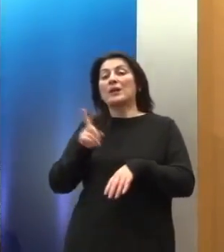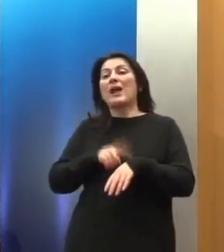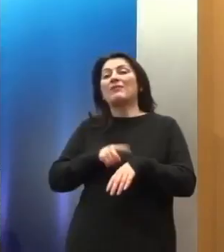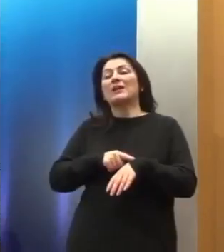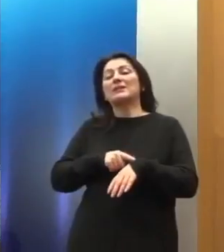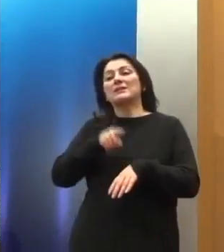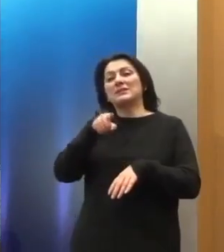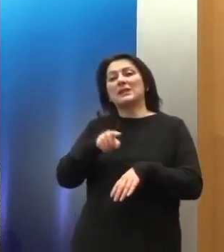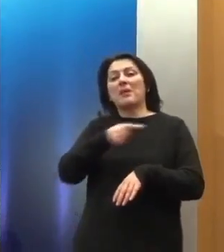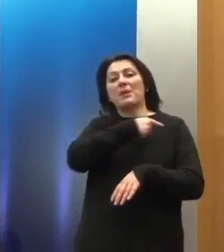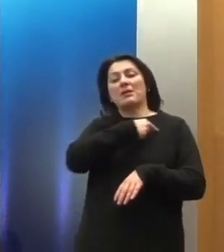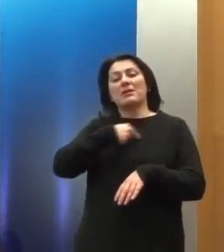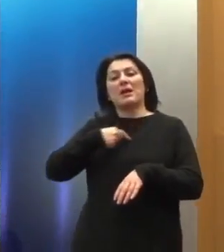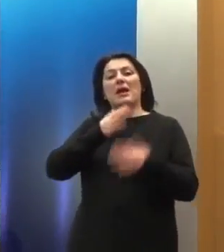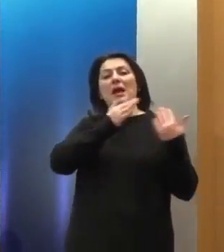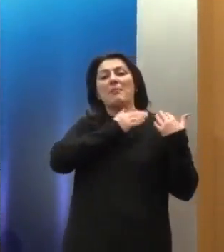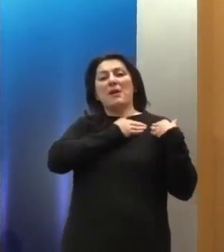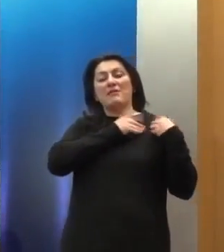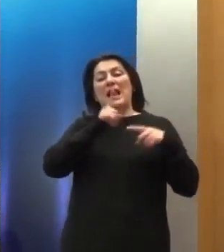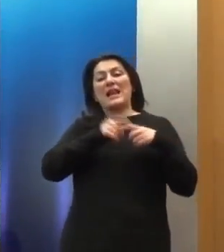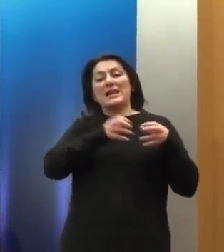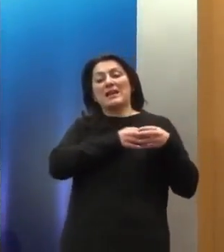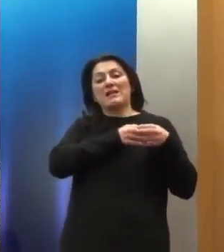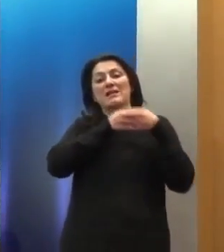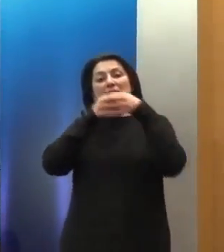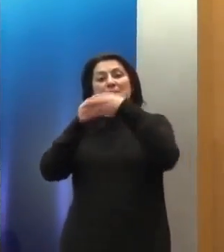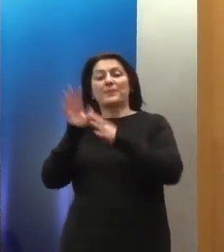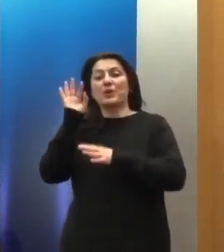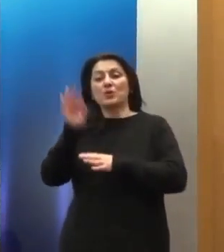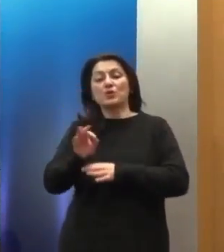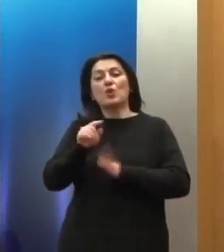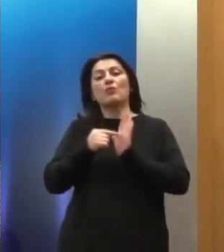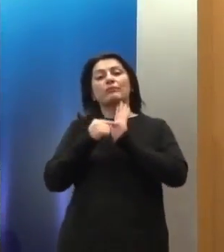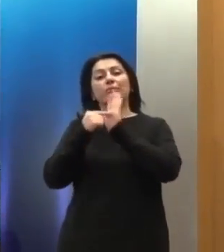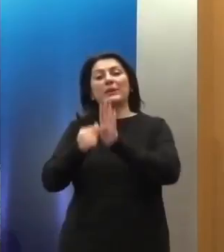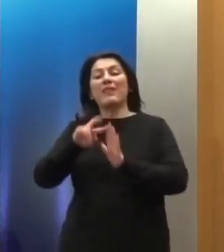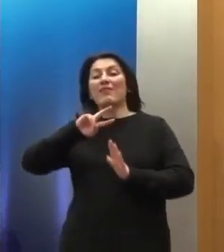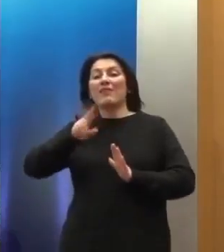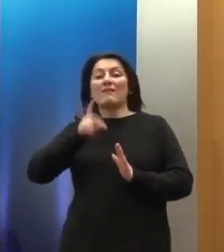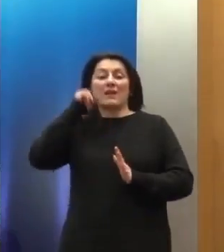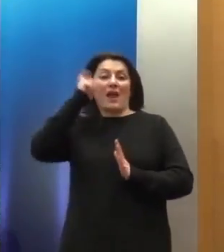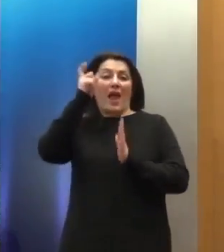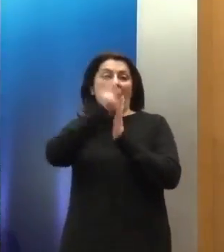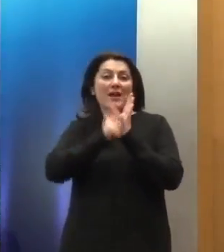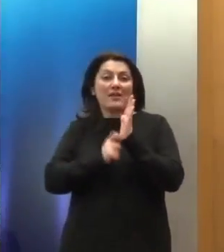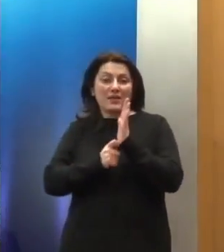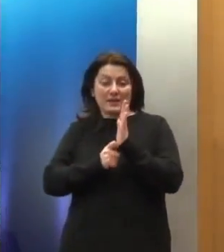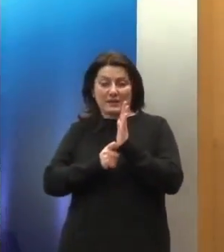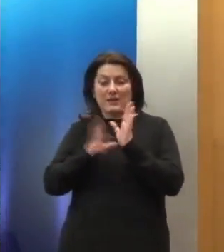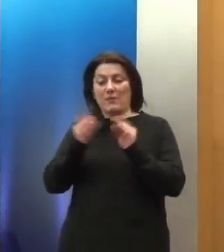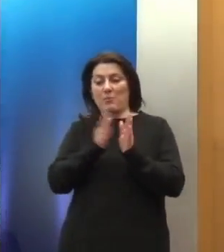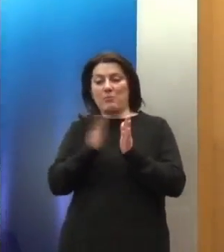Αντιπροσωπίας Ελληνικής να παρουσιάσει την έκθεση, την δεύτερη έκθεση, την περιοδική